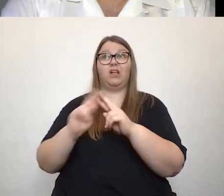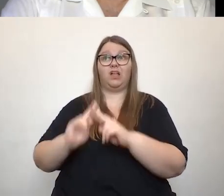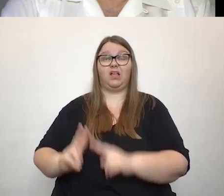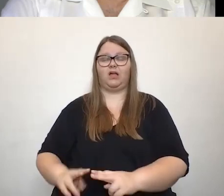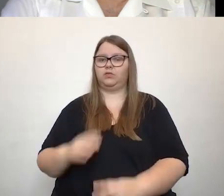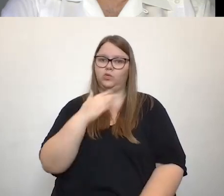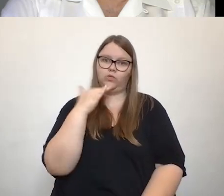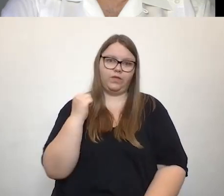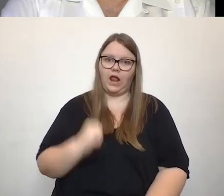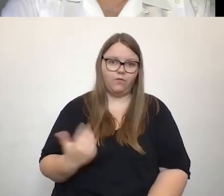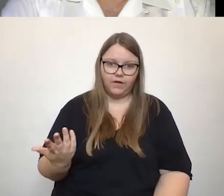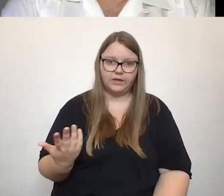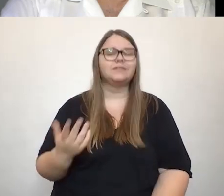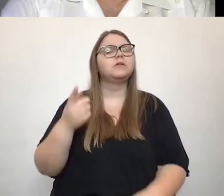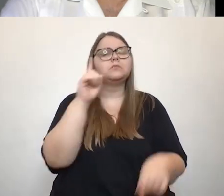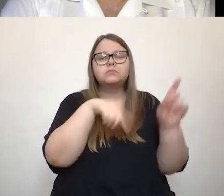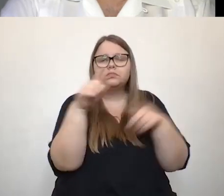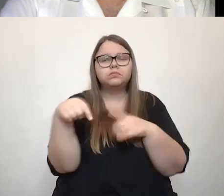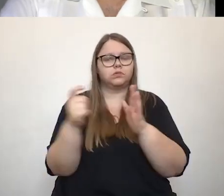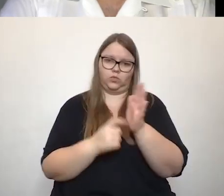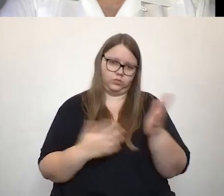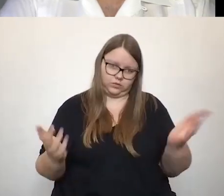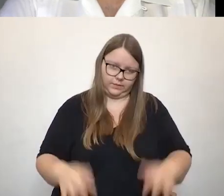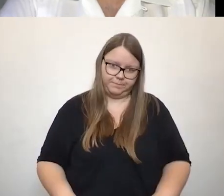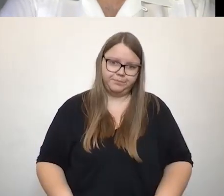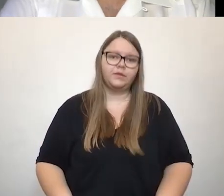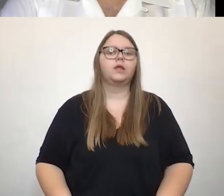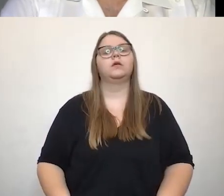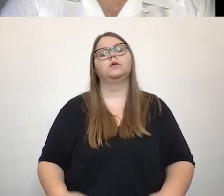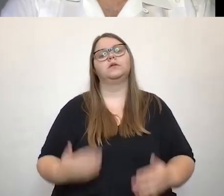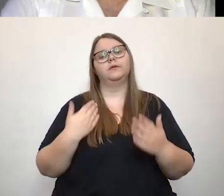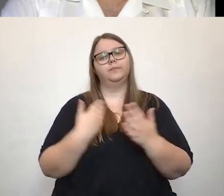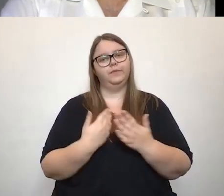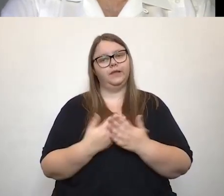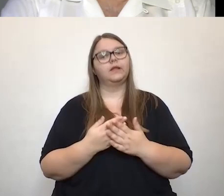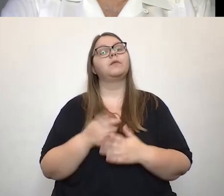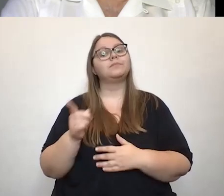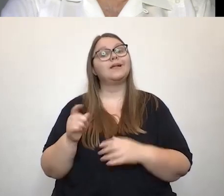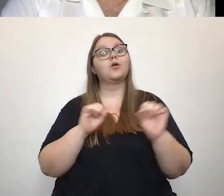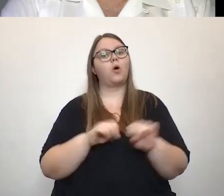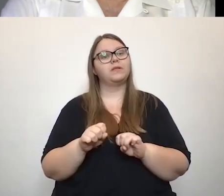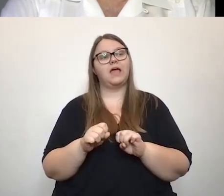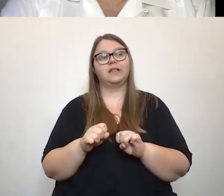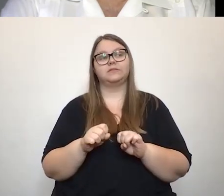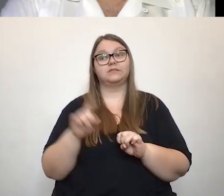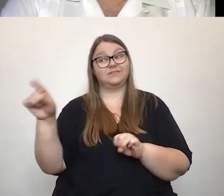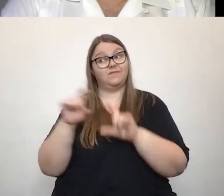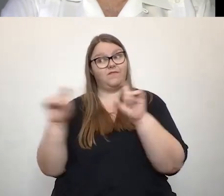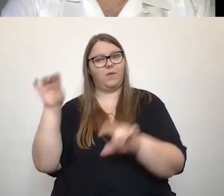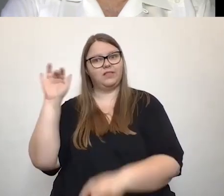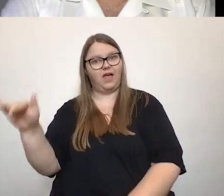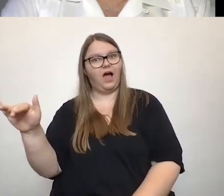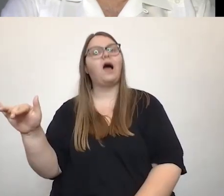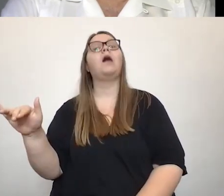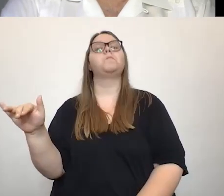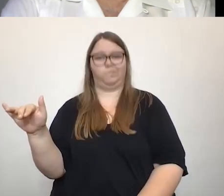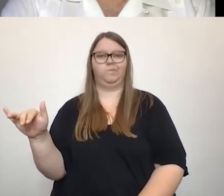sind immer sehr unterschiedliche Gründe und deswegen klar ist, da eine Kompetenz aufzubauen in den Unternehmen wichtig, da eben auch